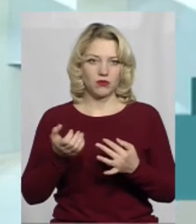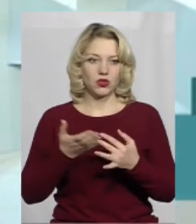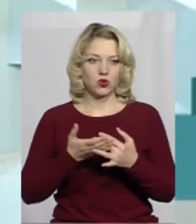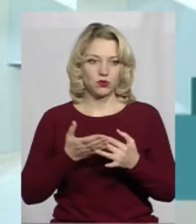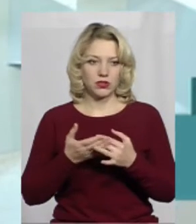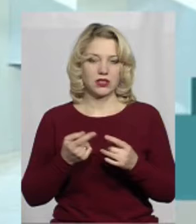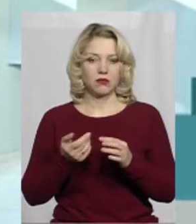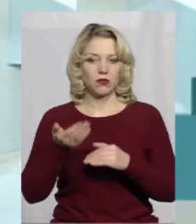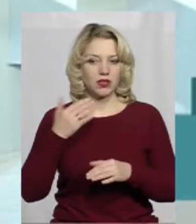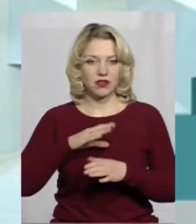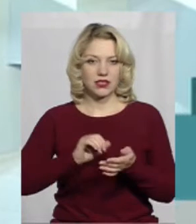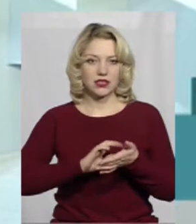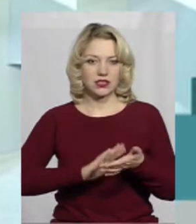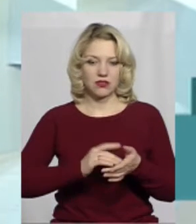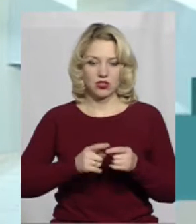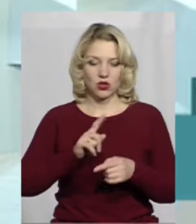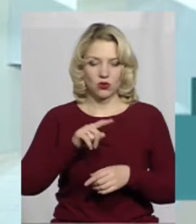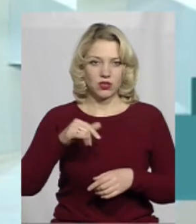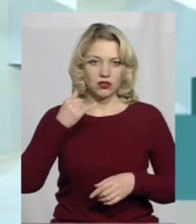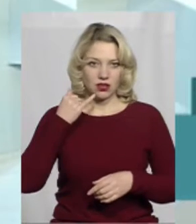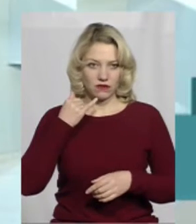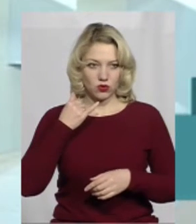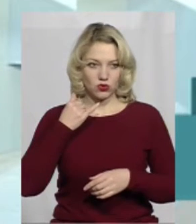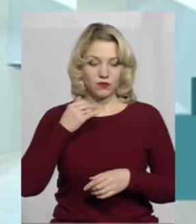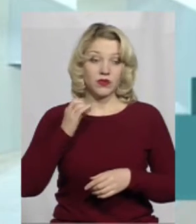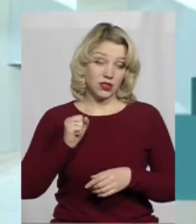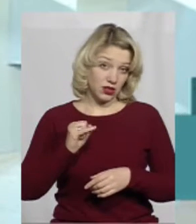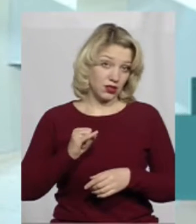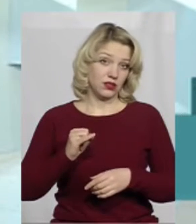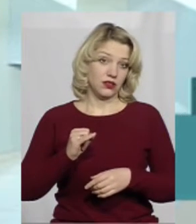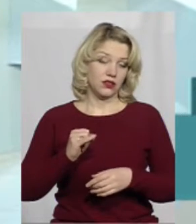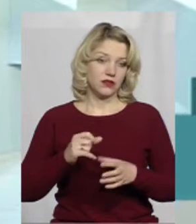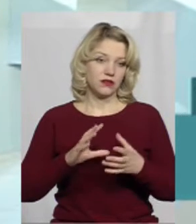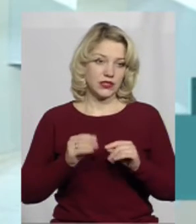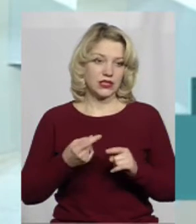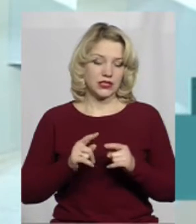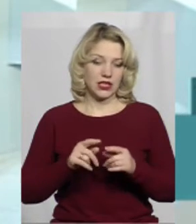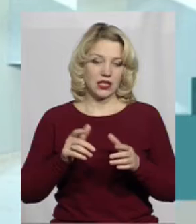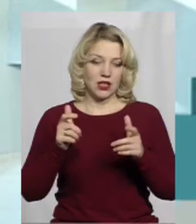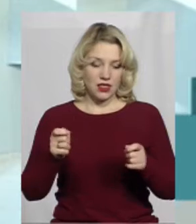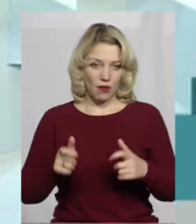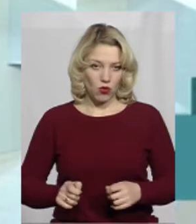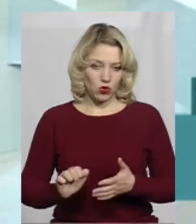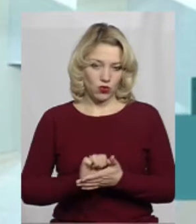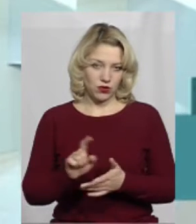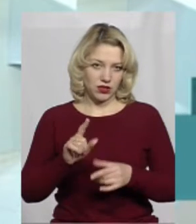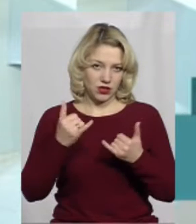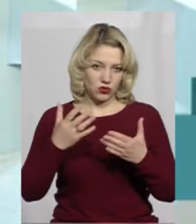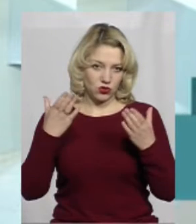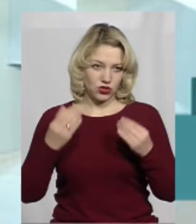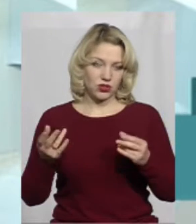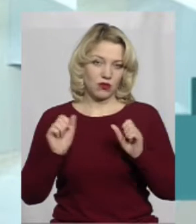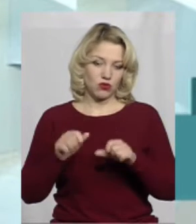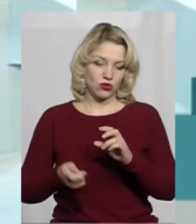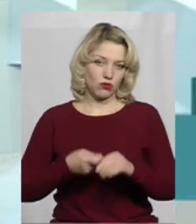попередньо десь зазначивши цей номер телефона. І, в принципі, оцей всей набор документів, які на сьогоднішній день необхідно